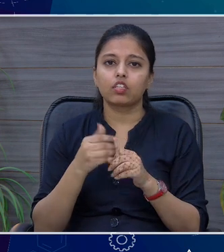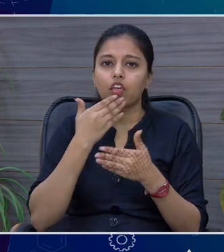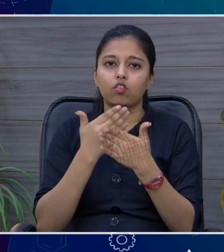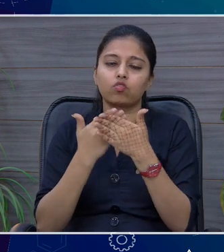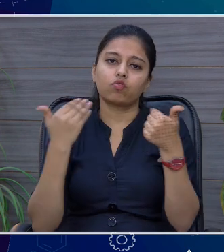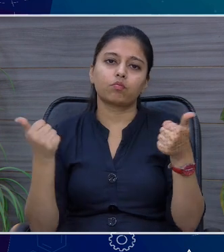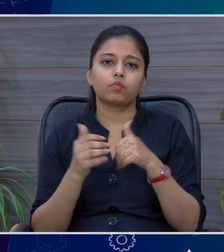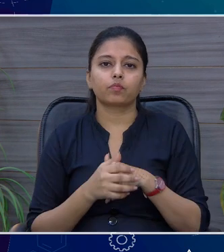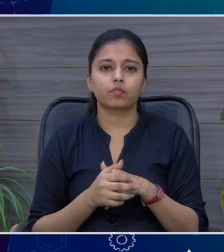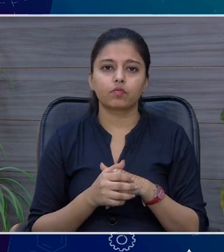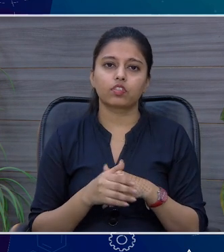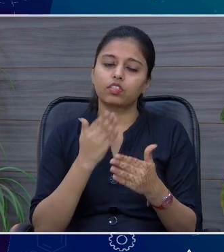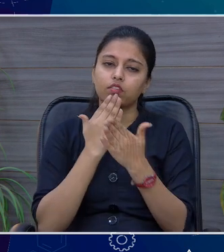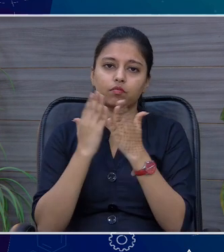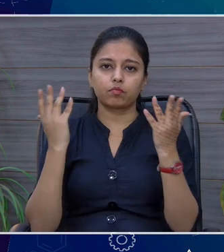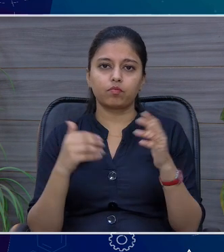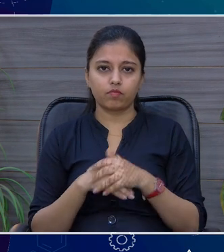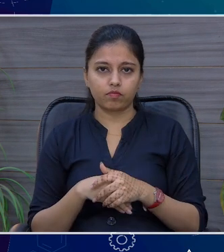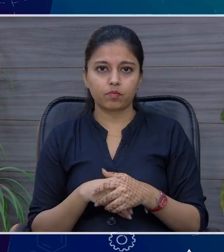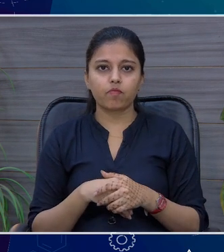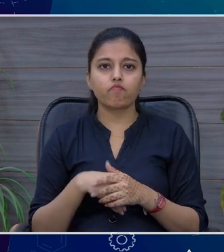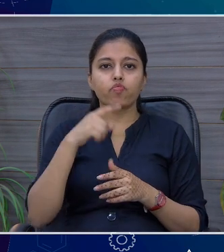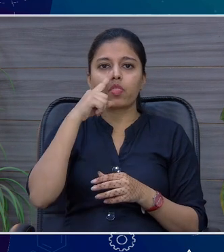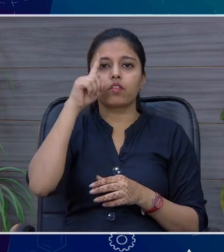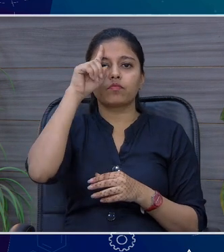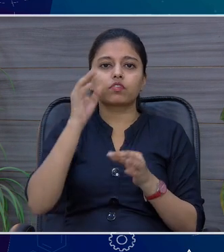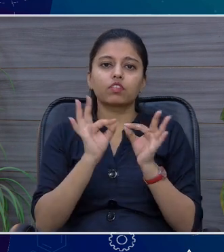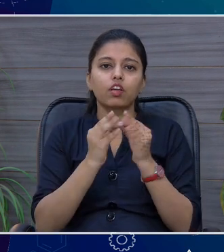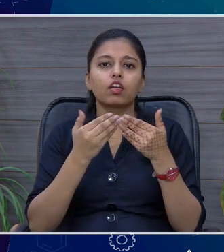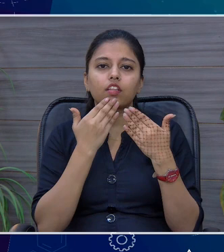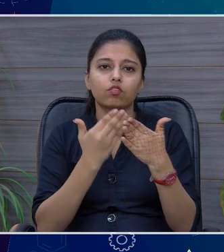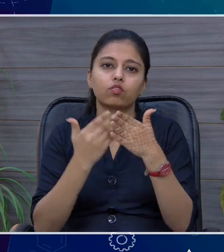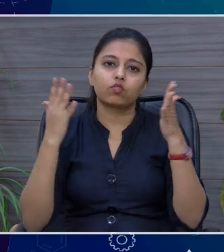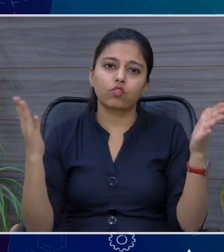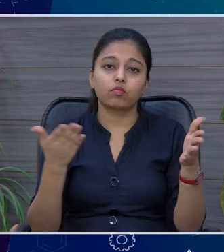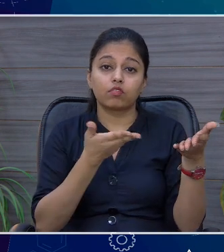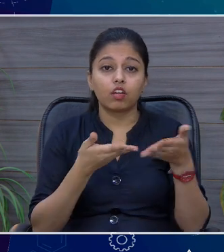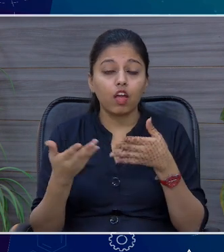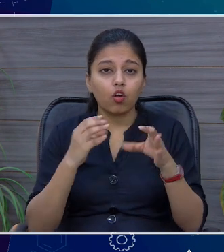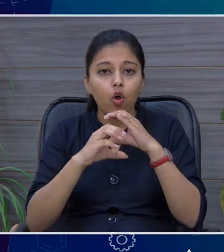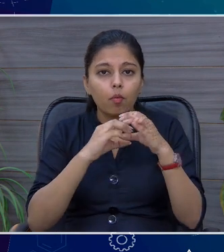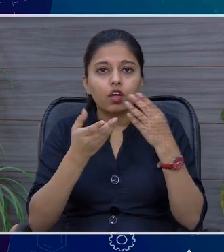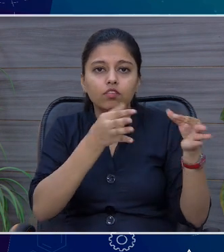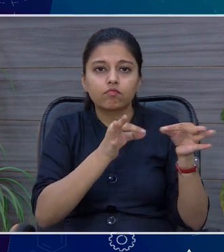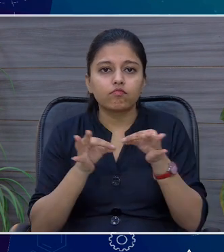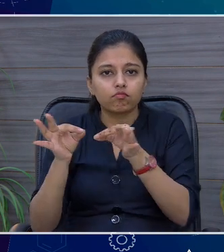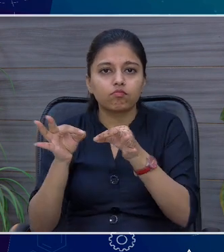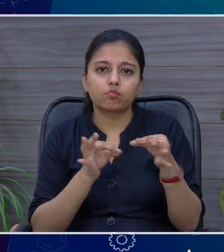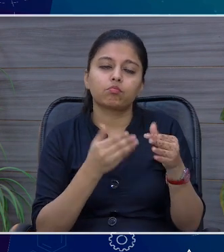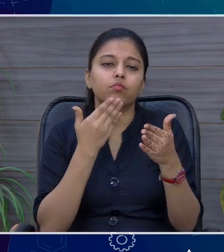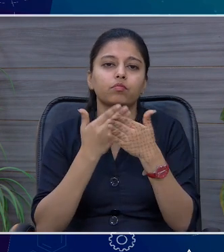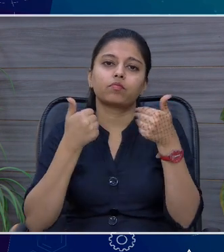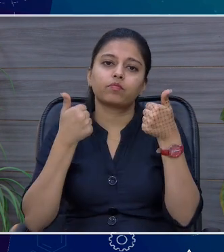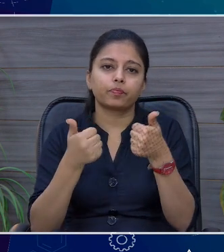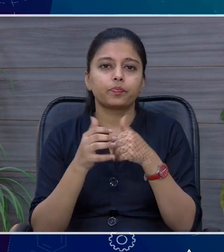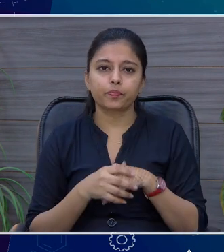धन्यवाद कि आपने हमारी जो भी बातचीत होई दिसलेक्सिया पर उसको आपने इंटरफ्रीट